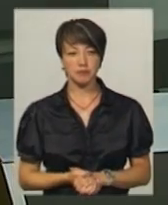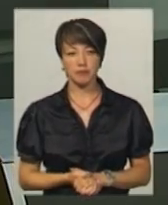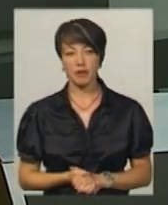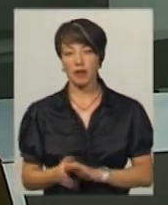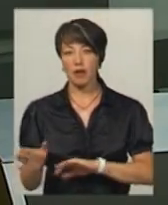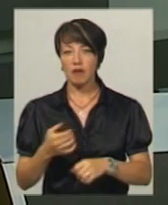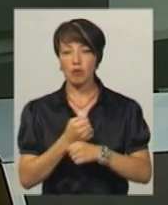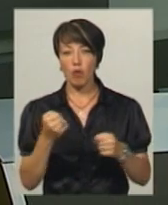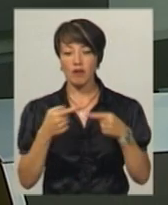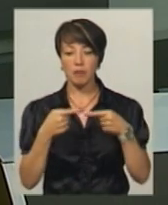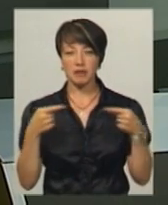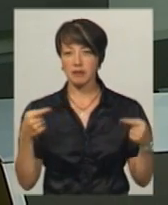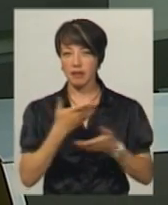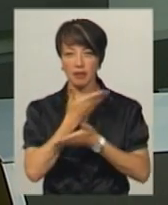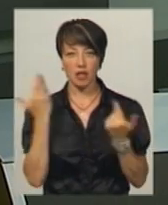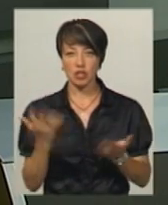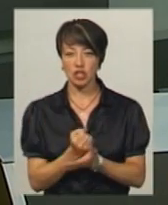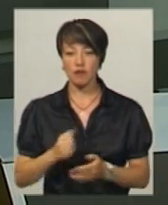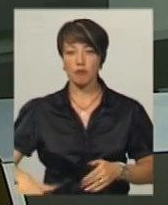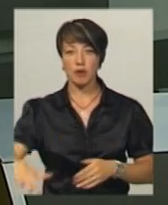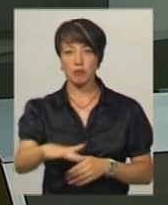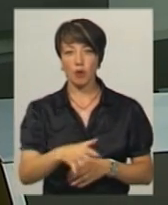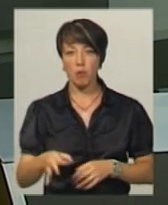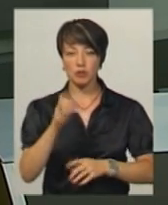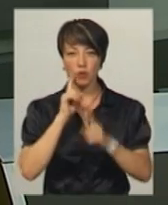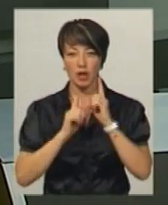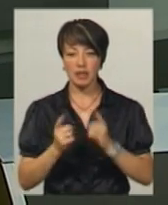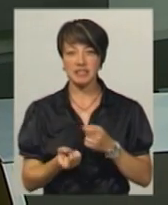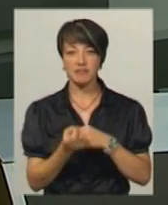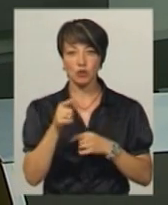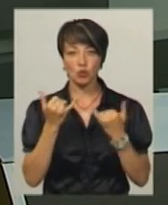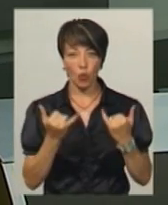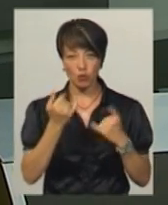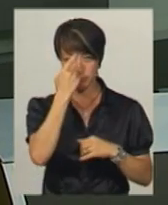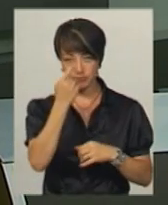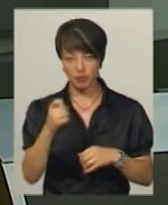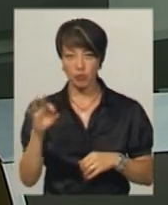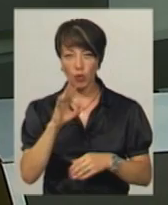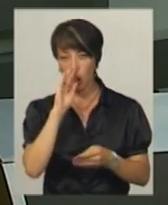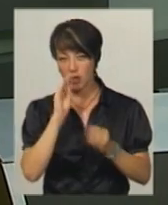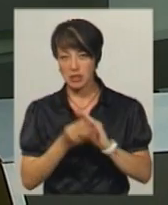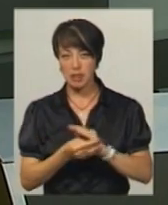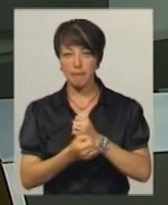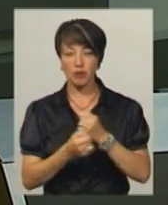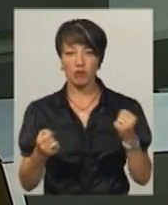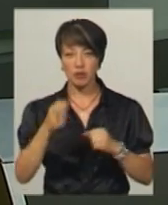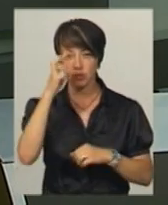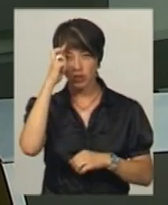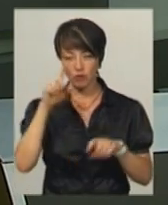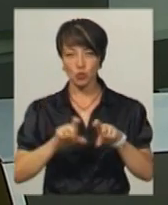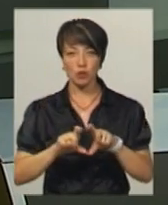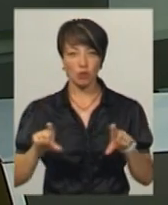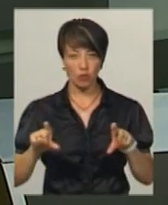Вибухових пристроїв не знайшли в приміщенні обласної ради, звідки сьогодні надійшло повідомлення про замінування державної